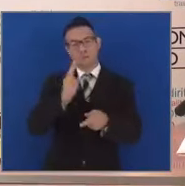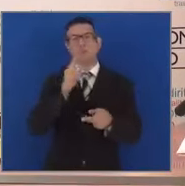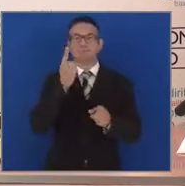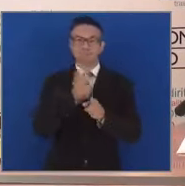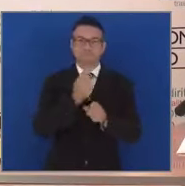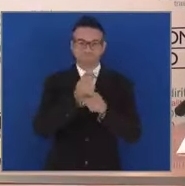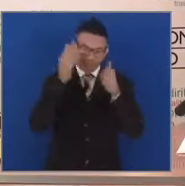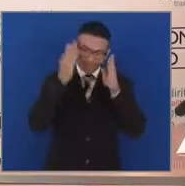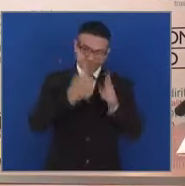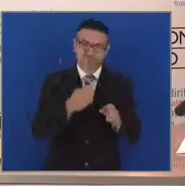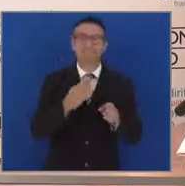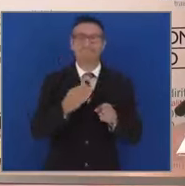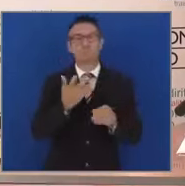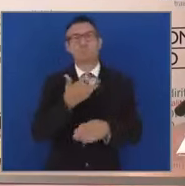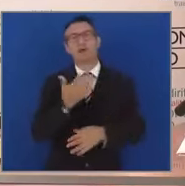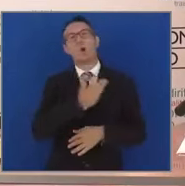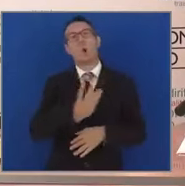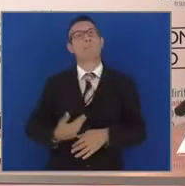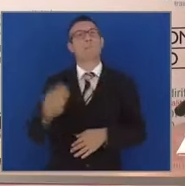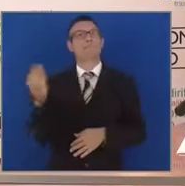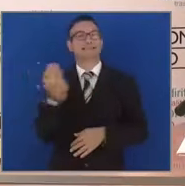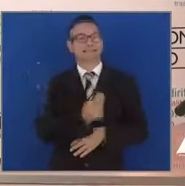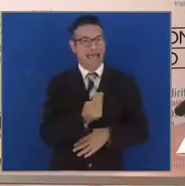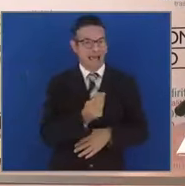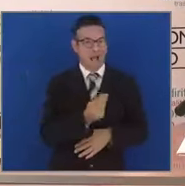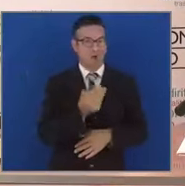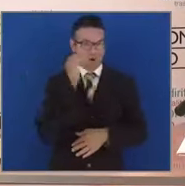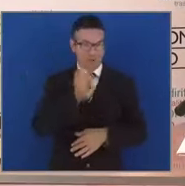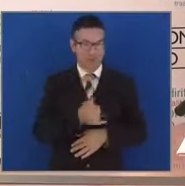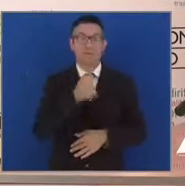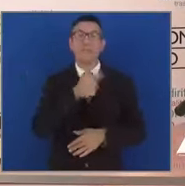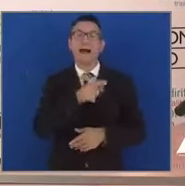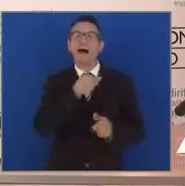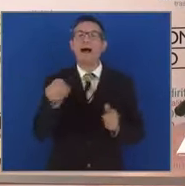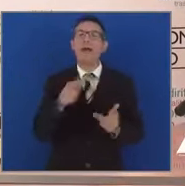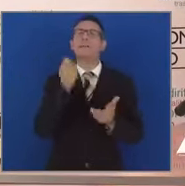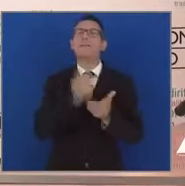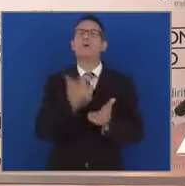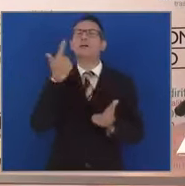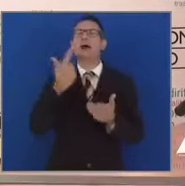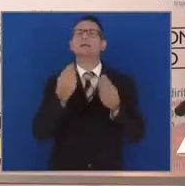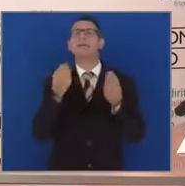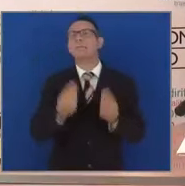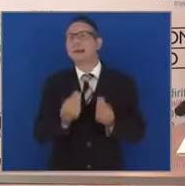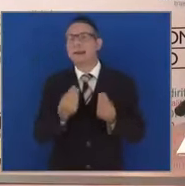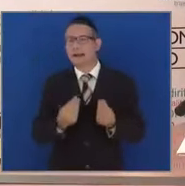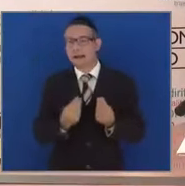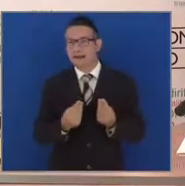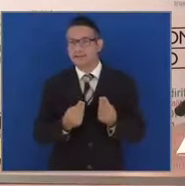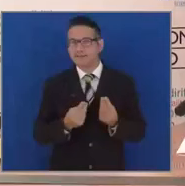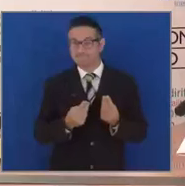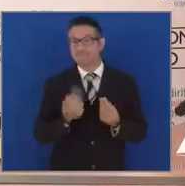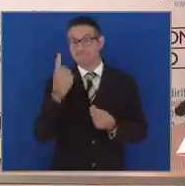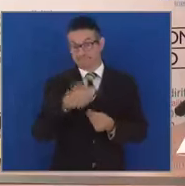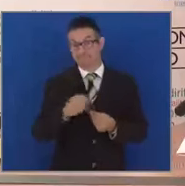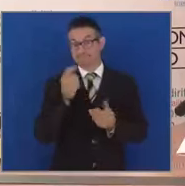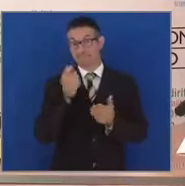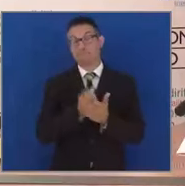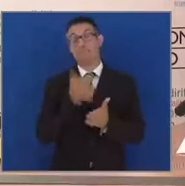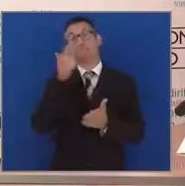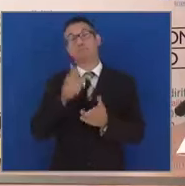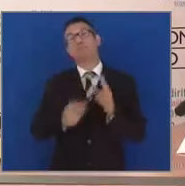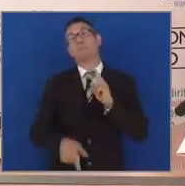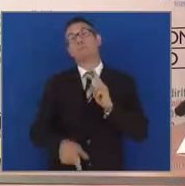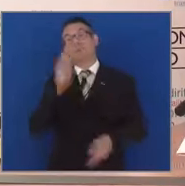strumenti di commissariamento. Perché però queste sono importanti? E questa è la mappa più importante